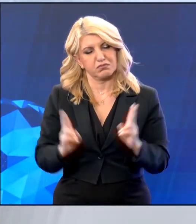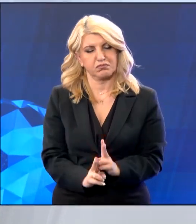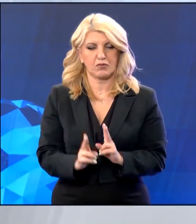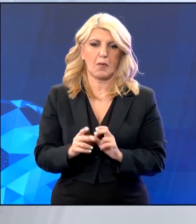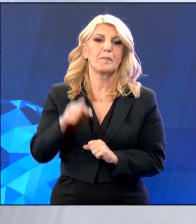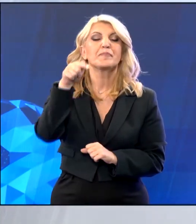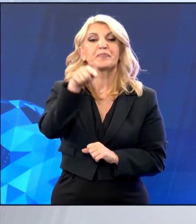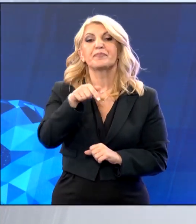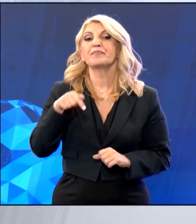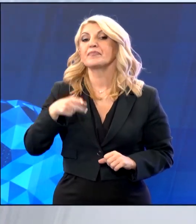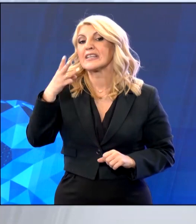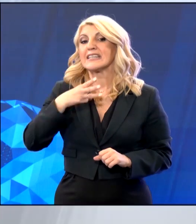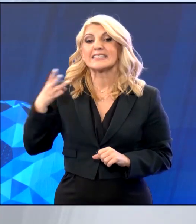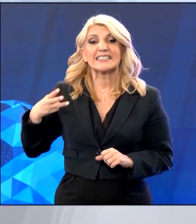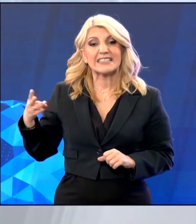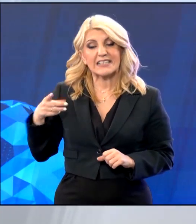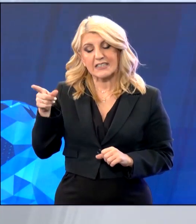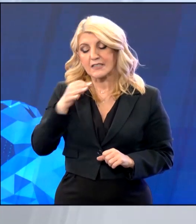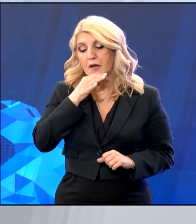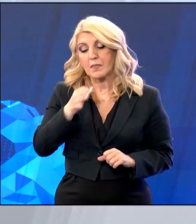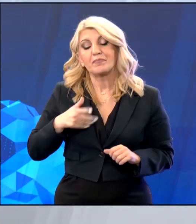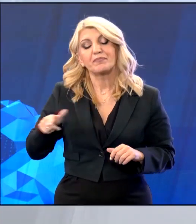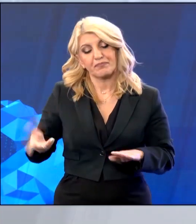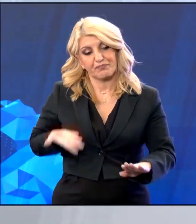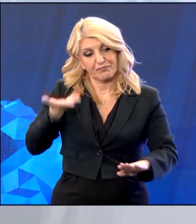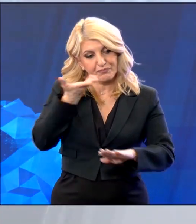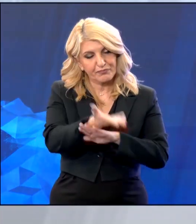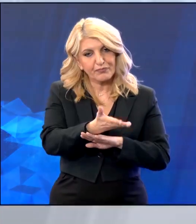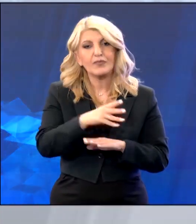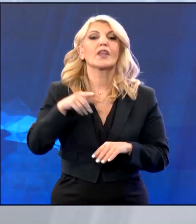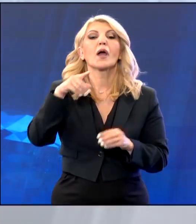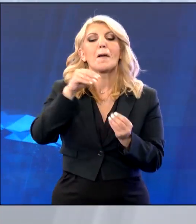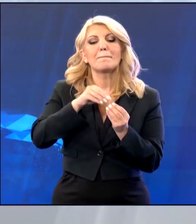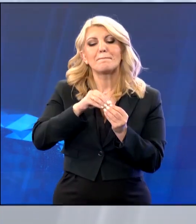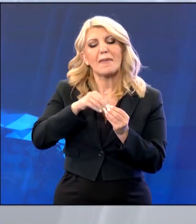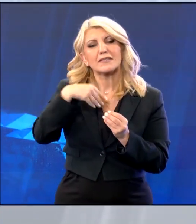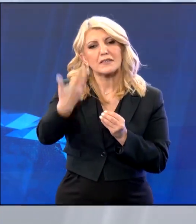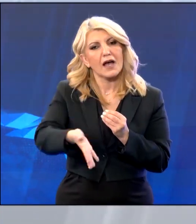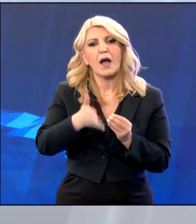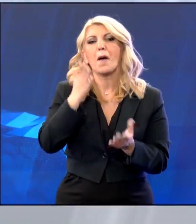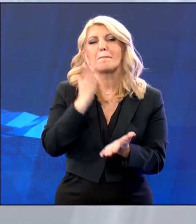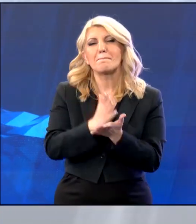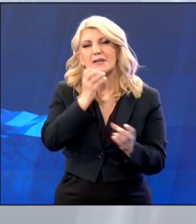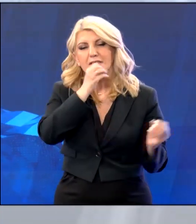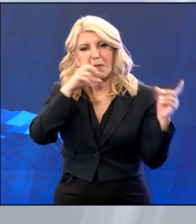μετά από αίτημα του ΣΥΡΙΖΑ. Η προημερισία της διατάξης στη Βουλή αναμένεται να διαξαχθεί στα μέσα Μαΐου.